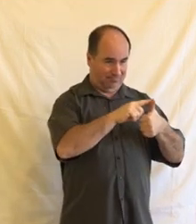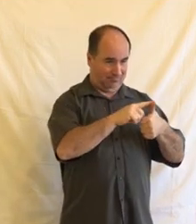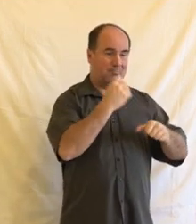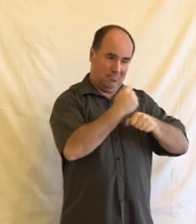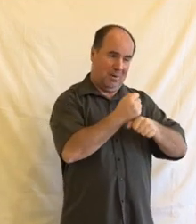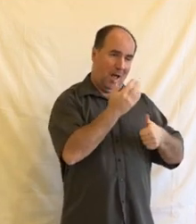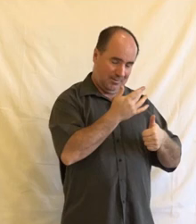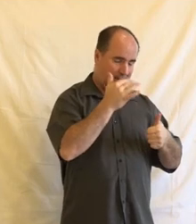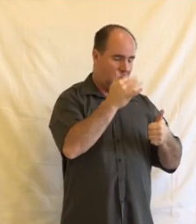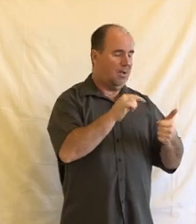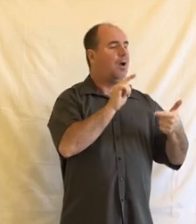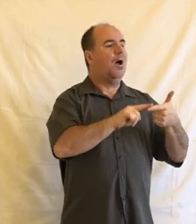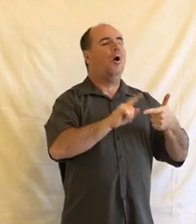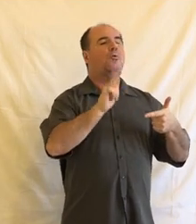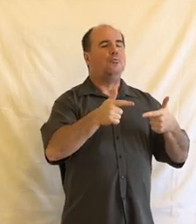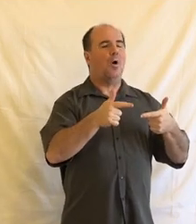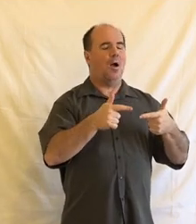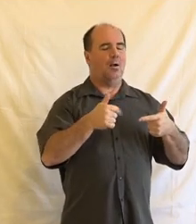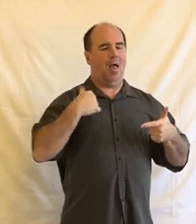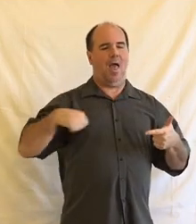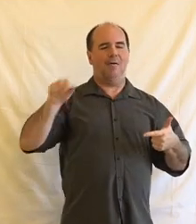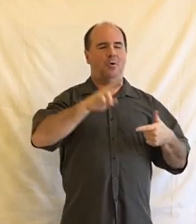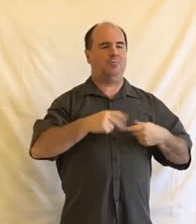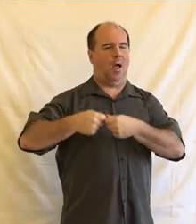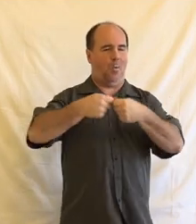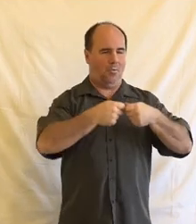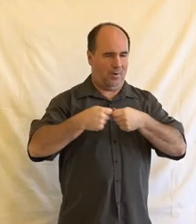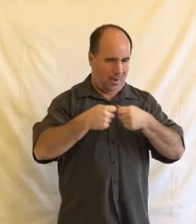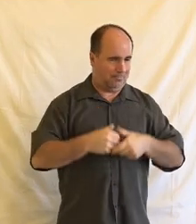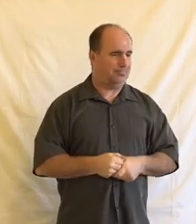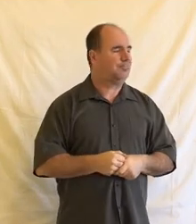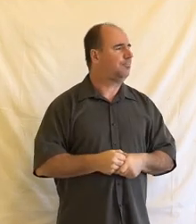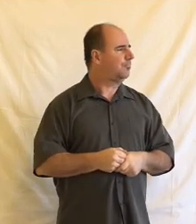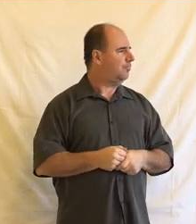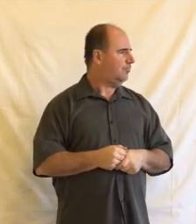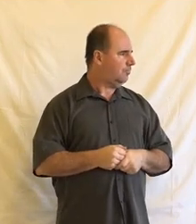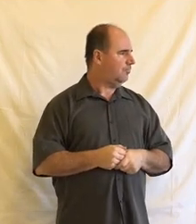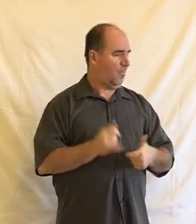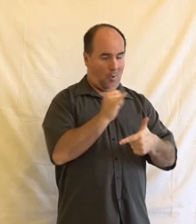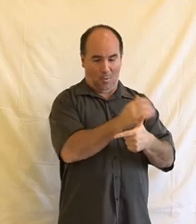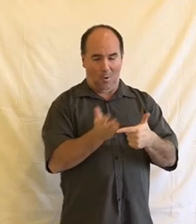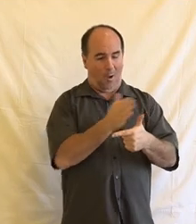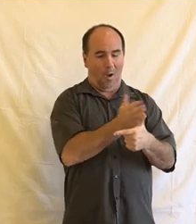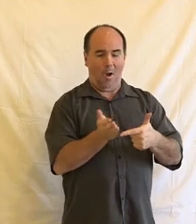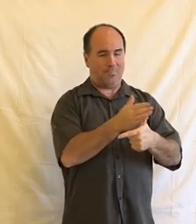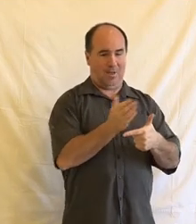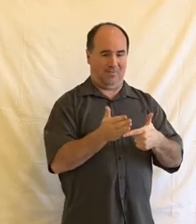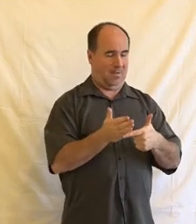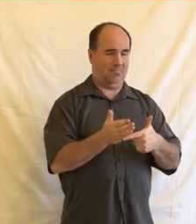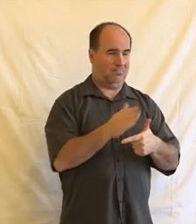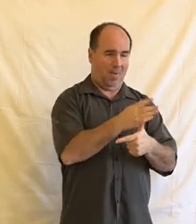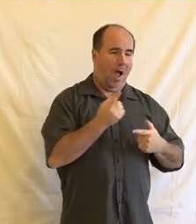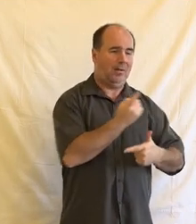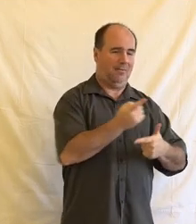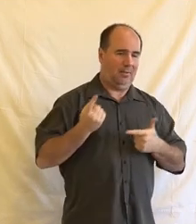odpovědí je Evropská unie a její iniciativa. Možná krátce jenom, proč budu mluvit o obou těch iniciativách, proč ho považuji